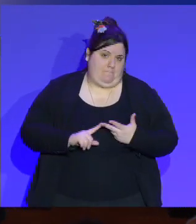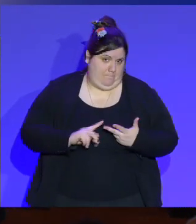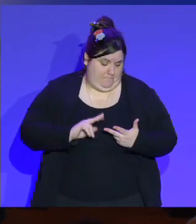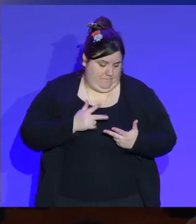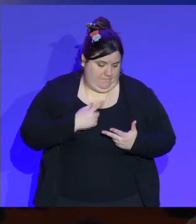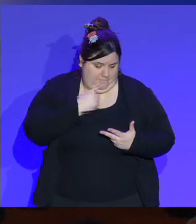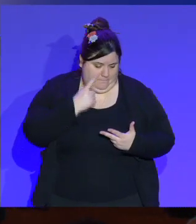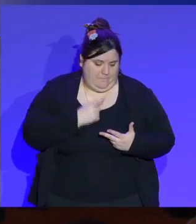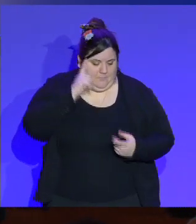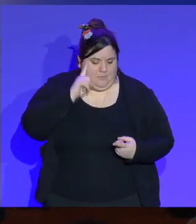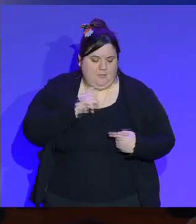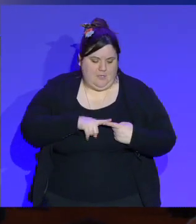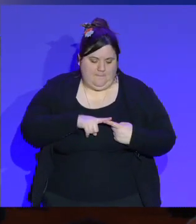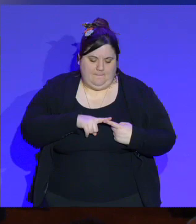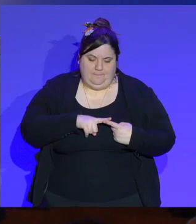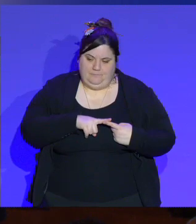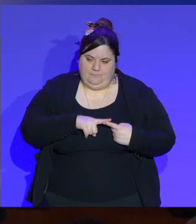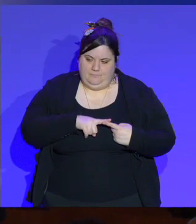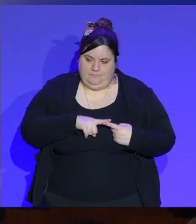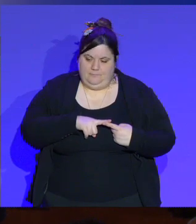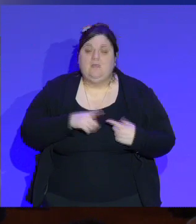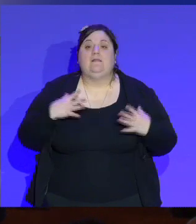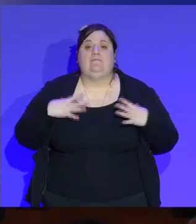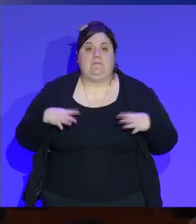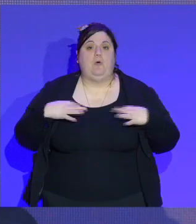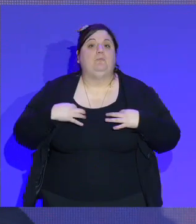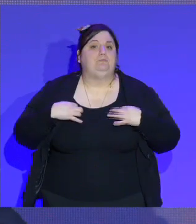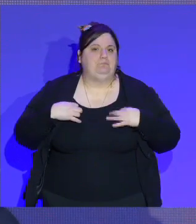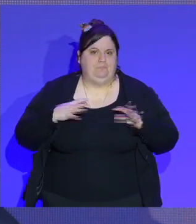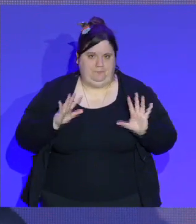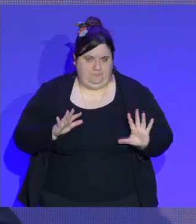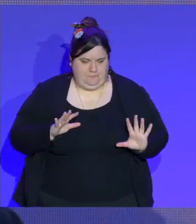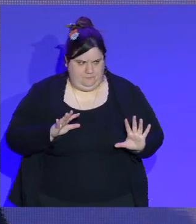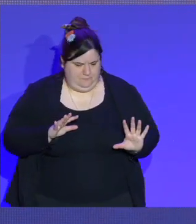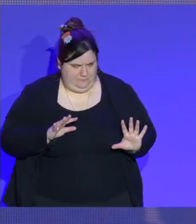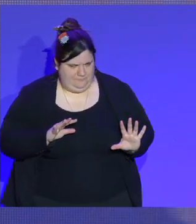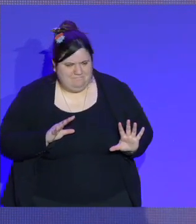Moi, je reste toujours stupéfait que ce soit un sujet, finalement,